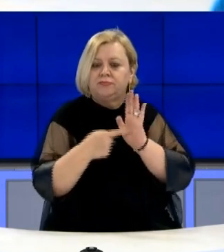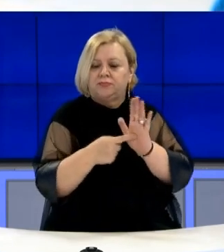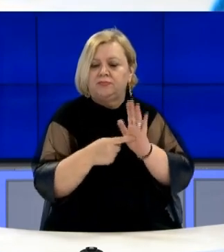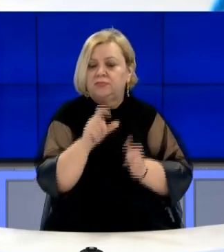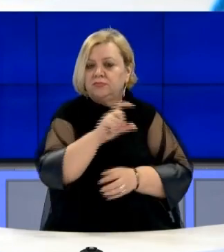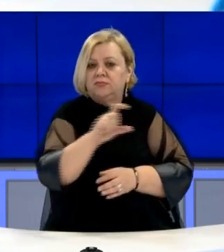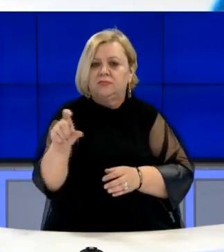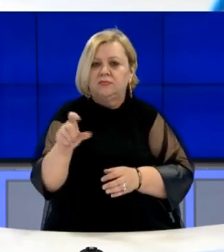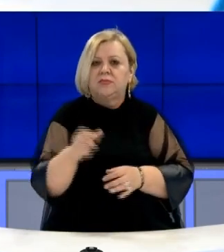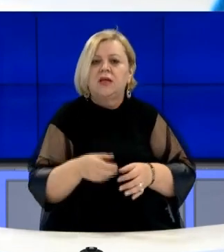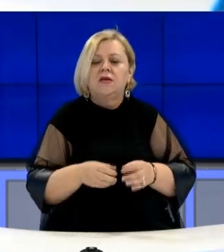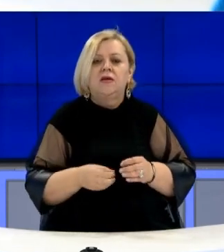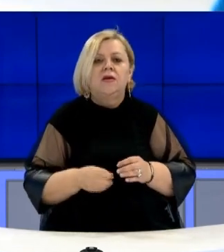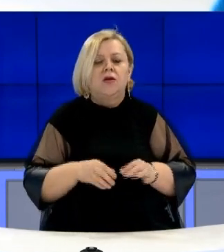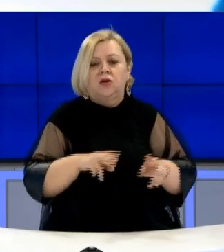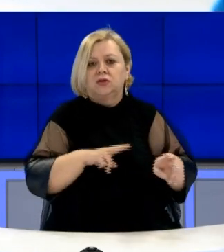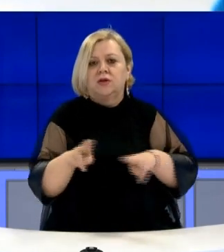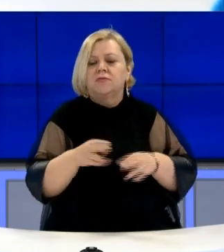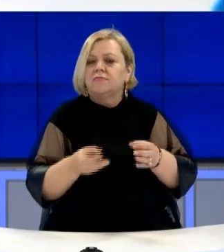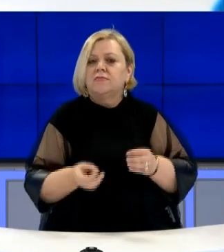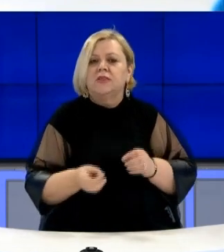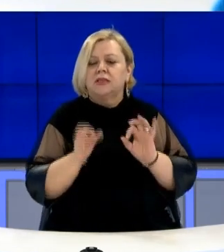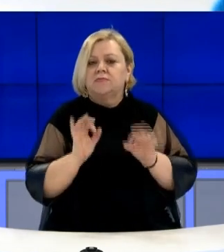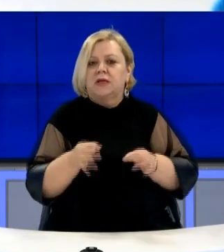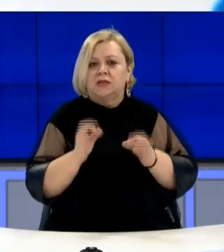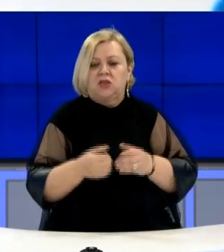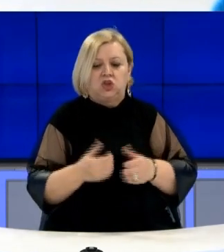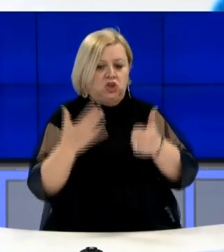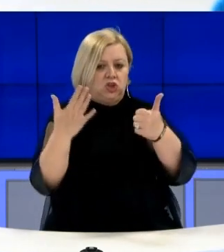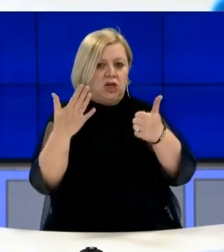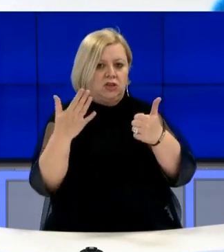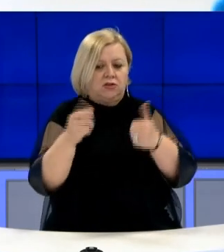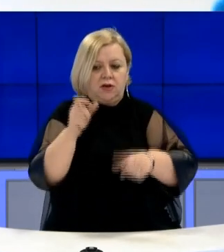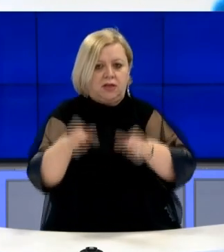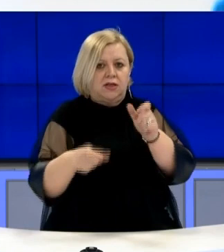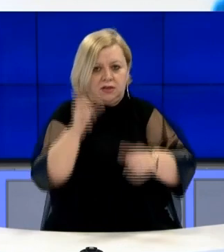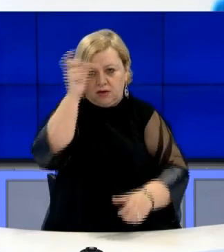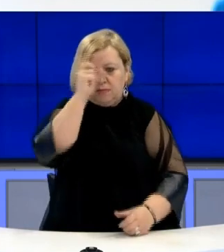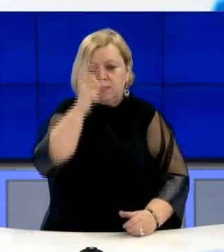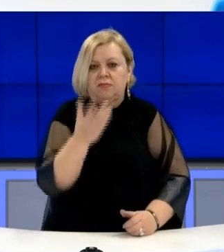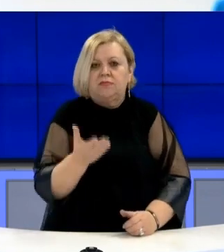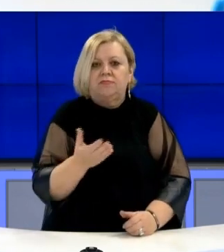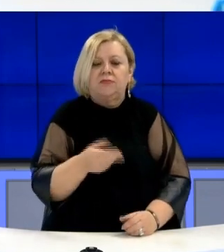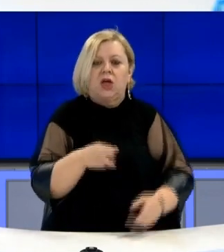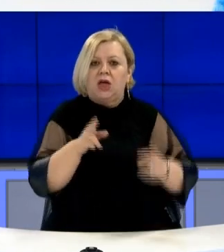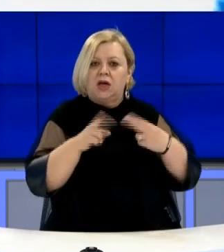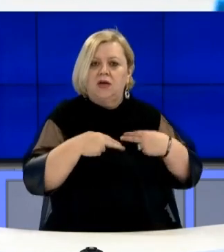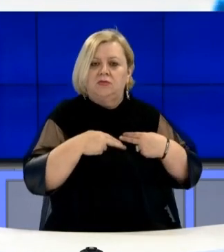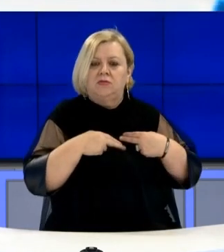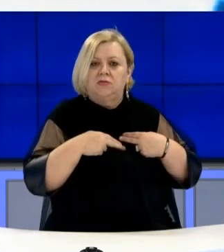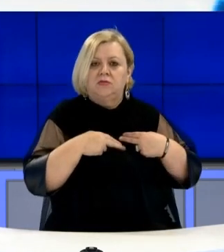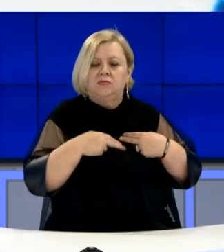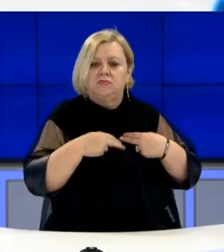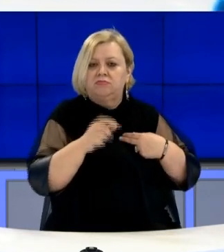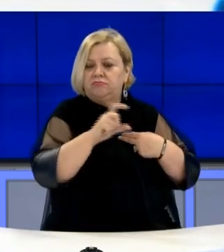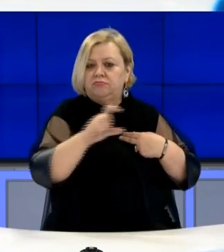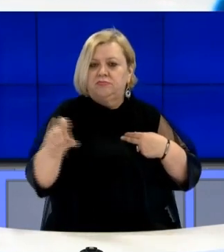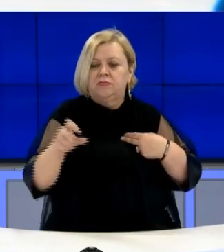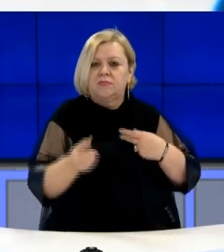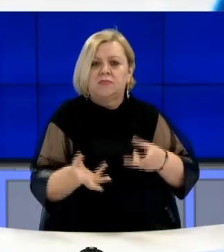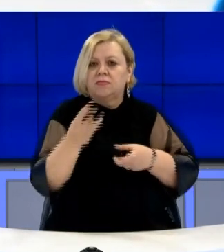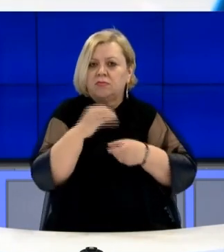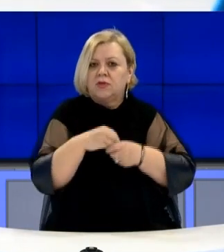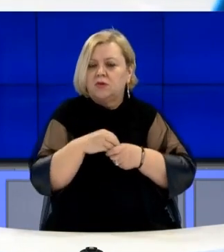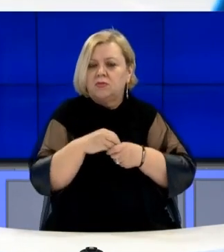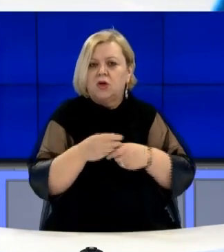nga Prokuroria Speciale e Kosovës ndaj 6 personave të nacionalitetit Sërb, të cilët ngarkohon me vejprat penale. Pjes marrë